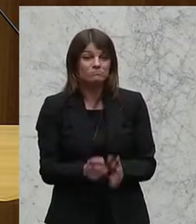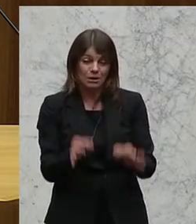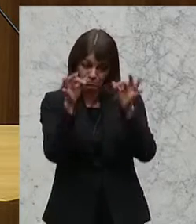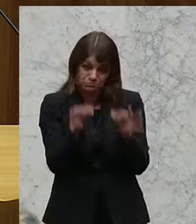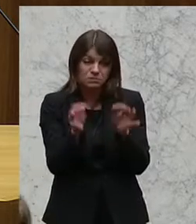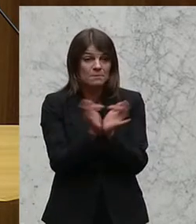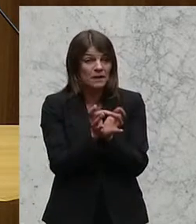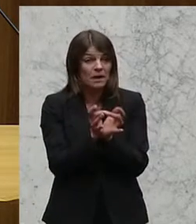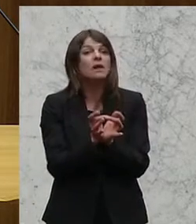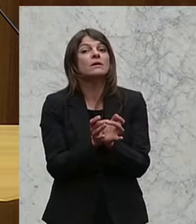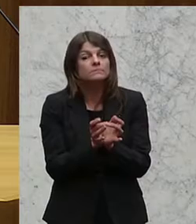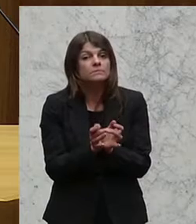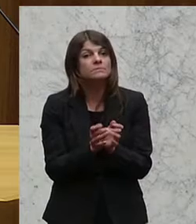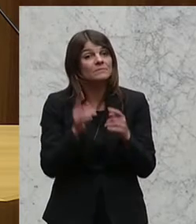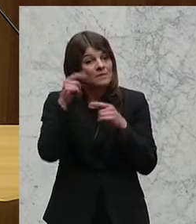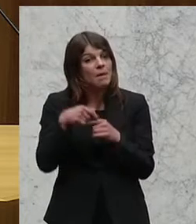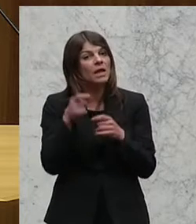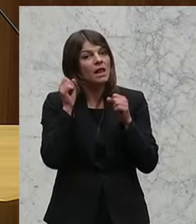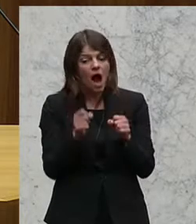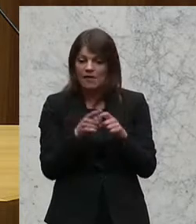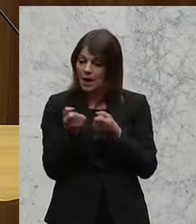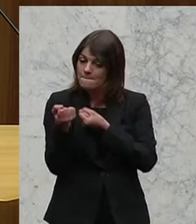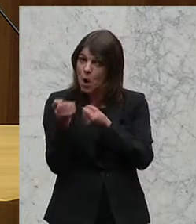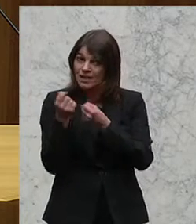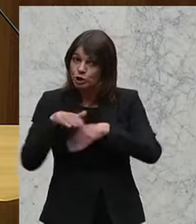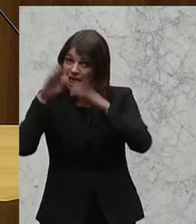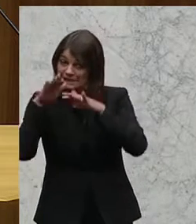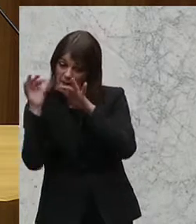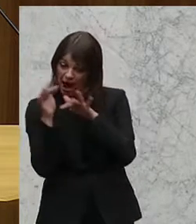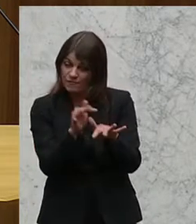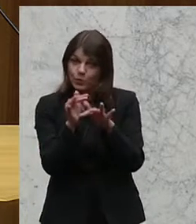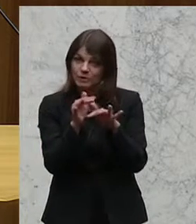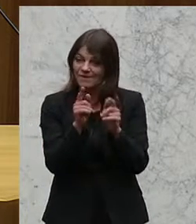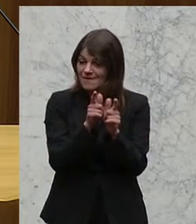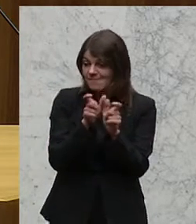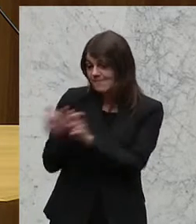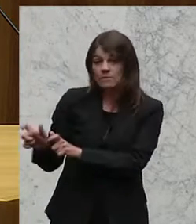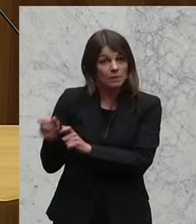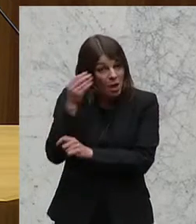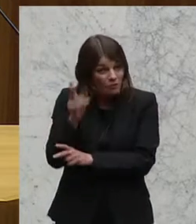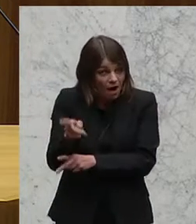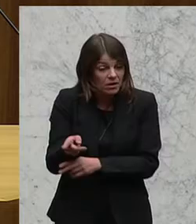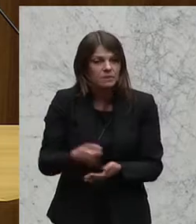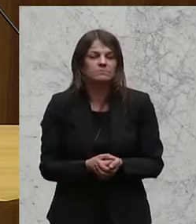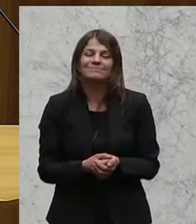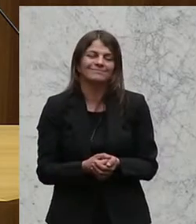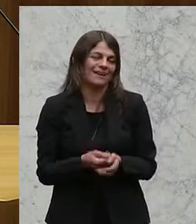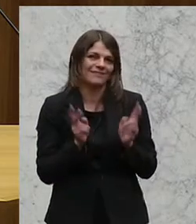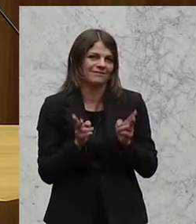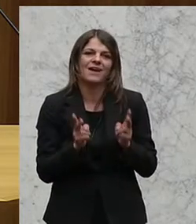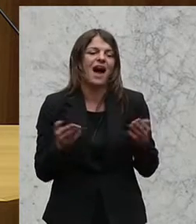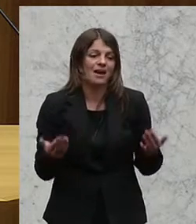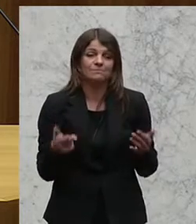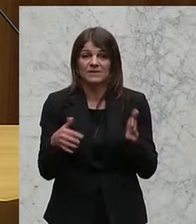geeignetes Mittel, um den Einfluss des politischen Islam zurückzudrängen? In Wahrheit